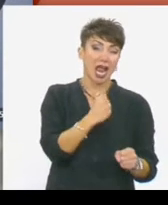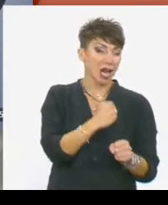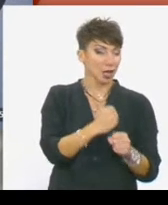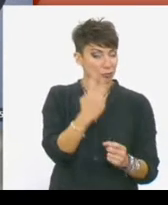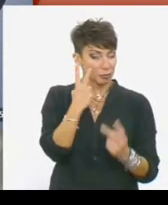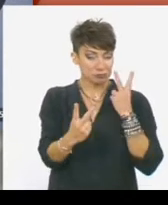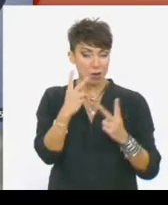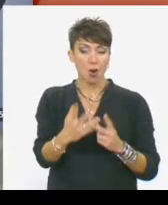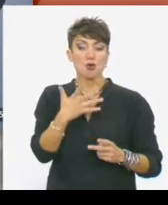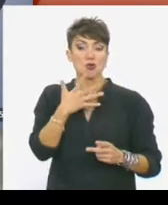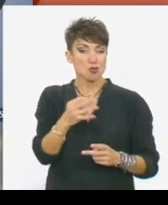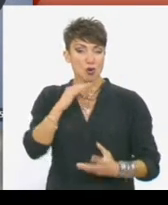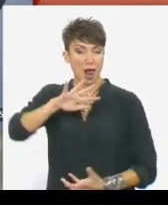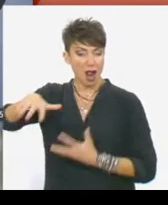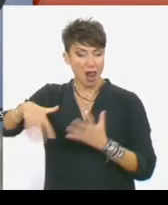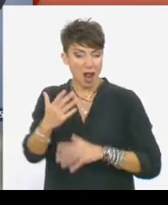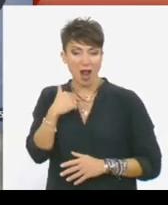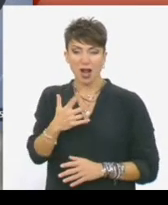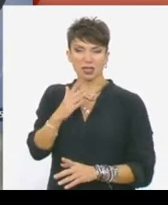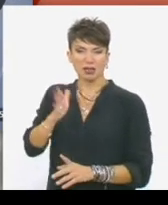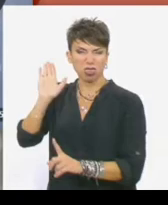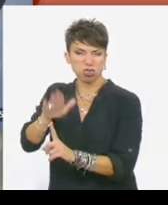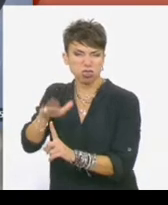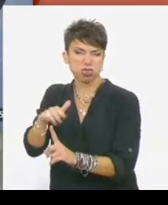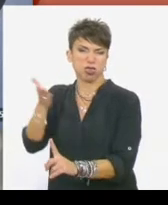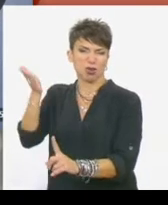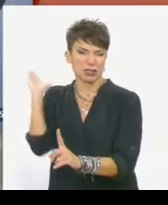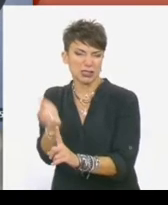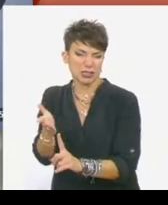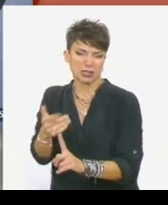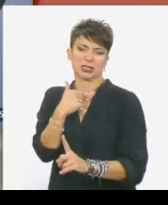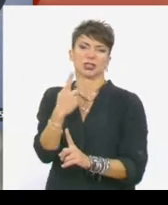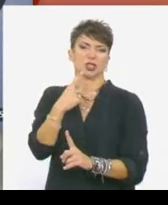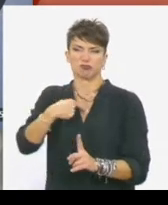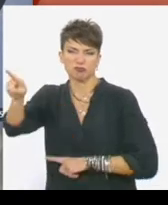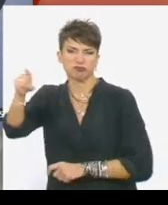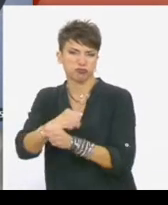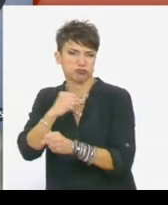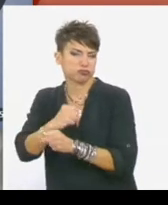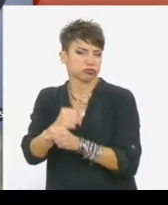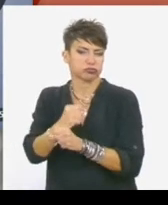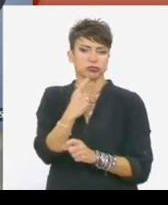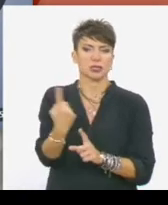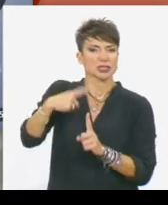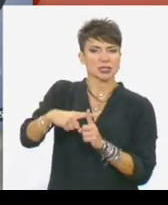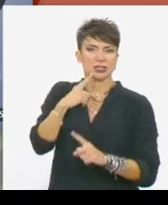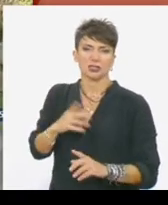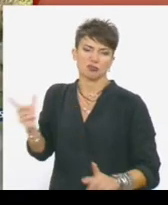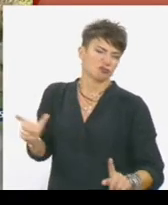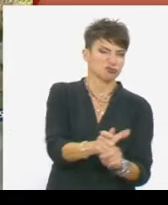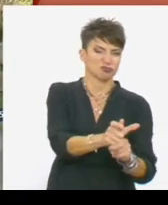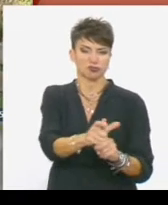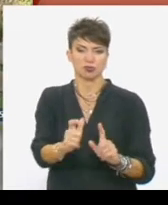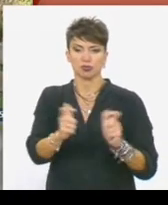για κατάχρηση ανηλίκου σε ασέλγια, για ψυχολογική και σωματική βία, για καταναγκαστική εργασία και αποκλεισμό από το σχολείο.